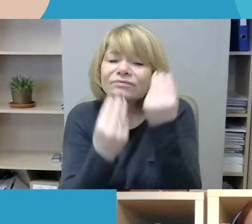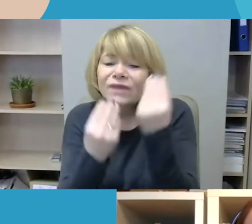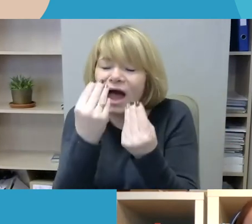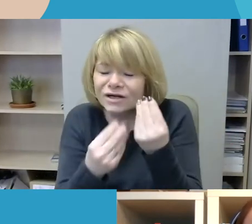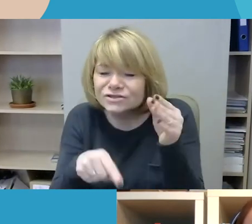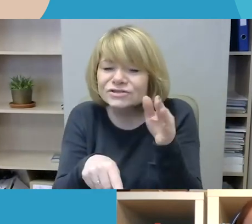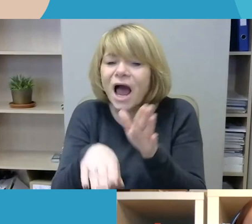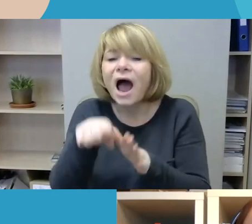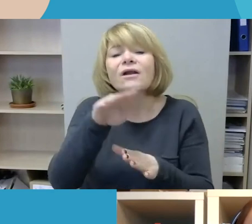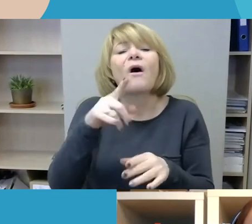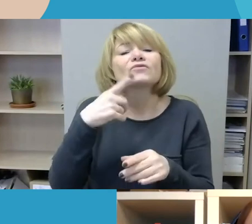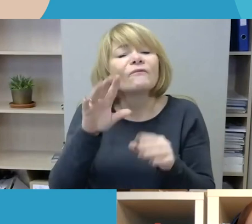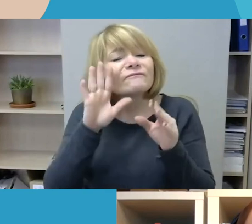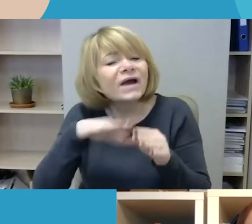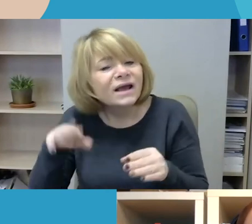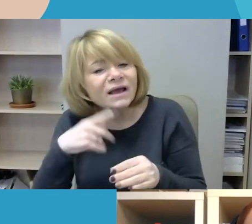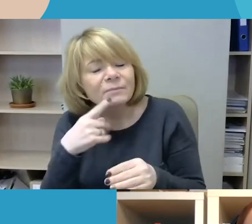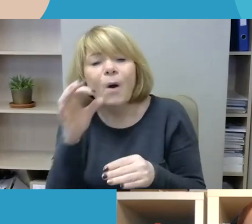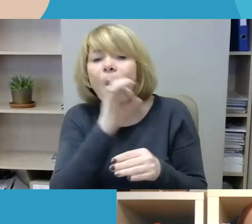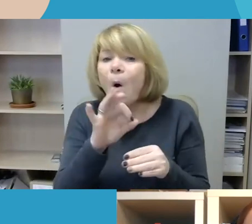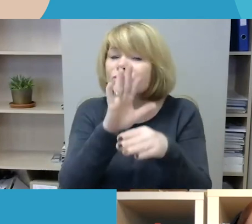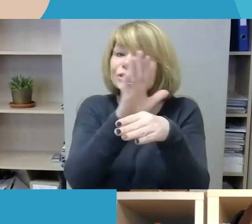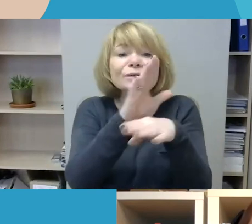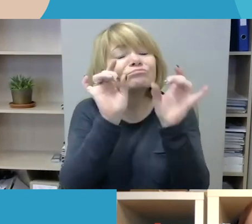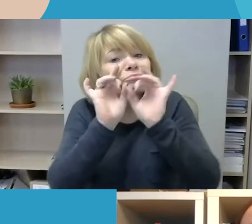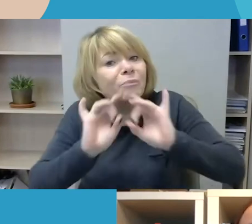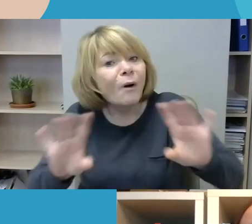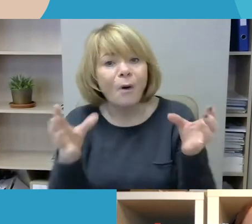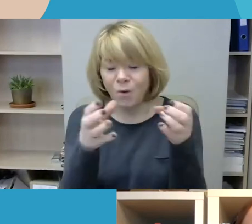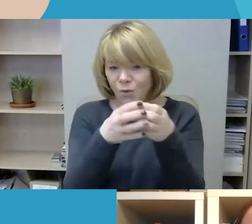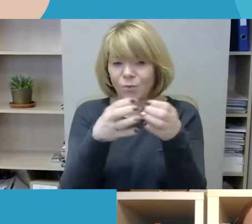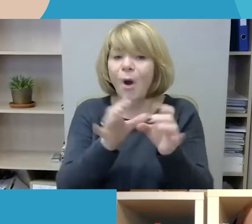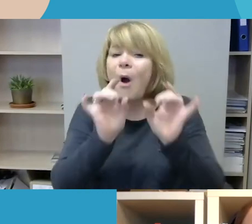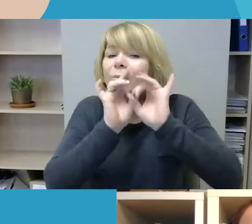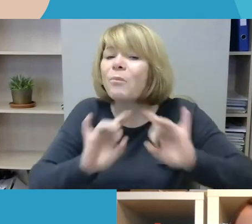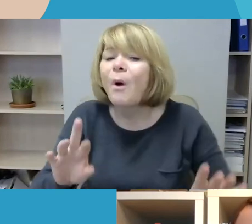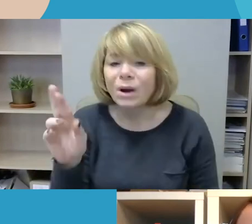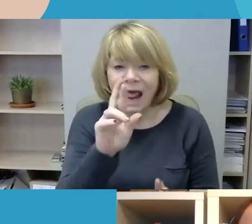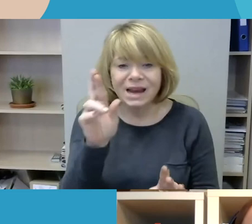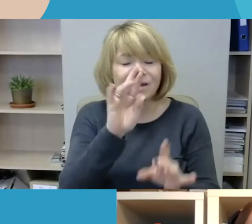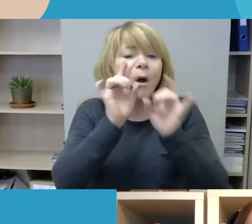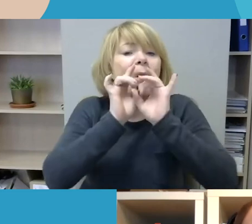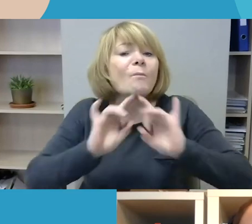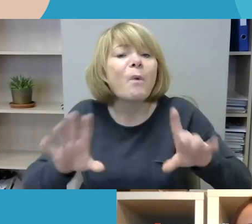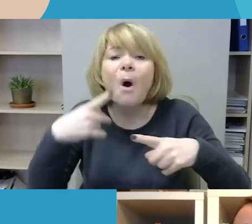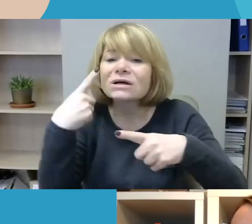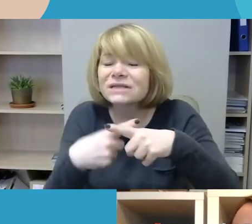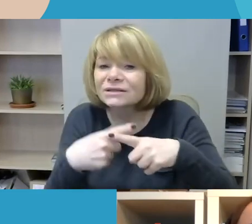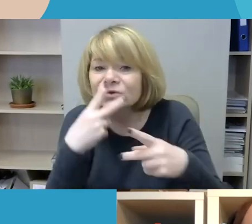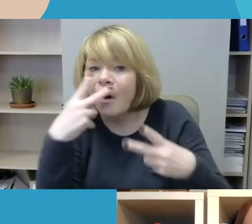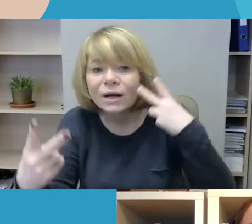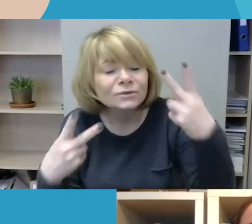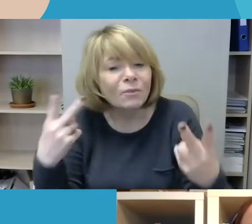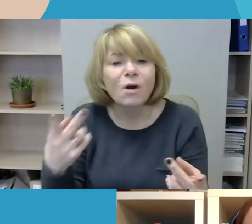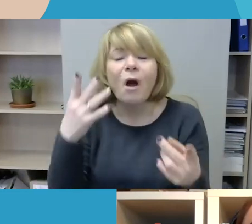apie skirtingų grupių, skirtingų religijų, skirtingos seksualinės orientacijos, lities, negalios, asmenų